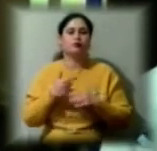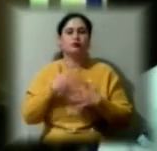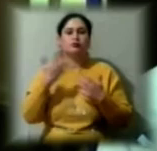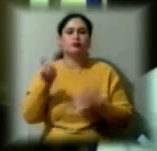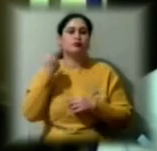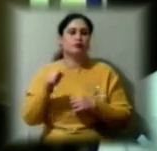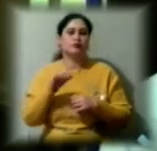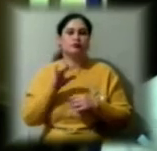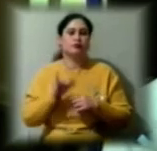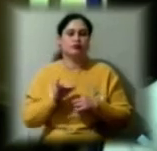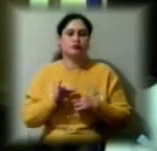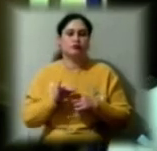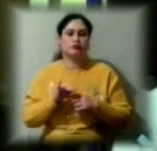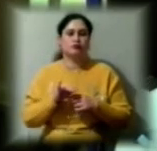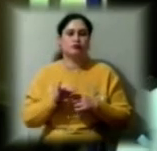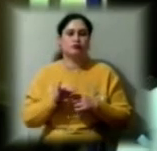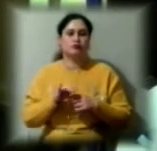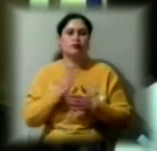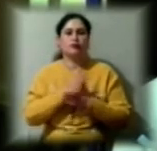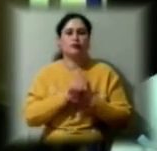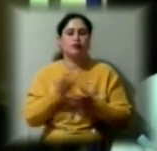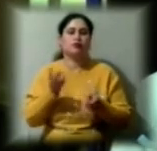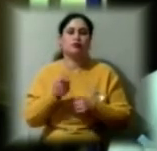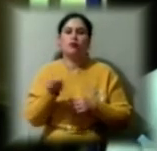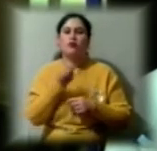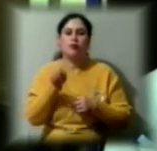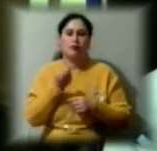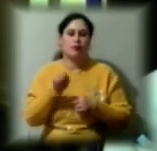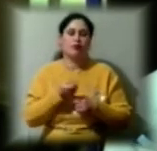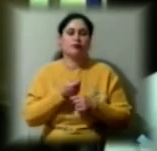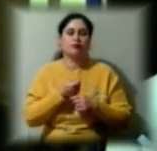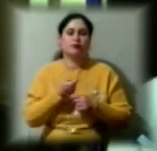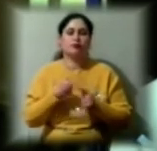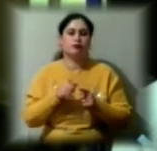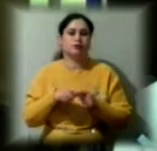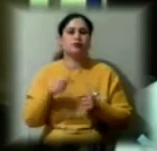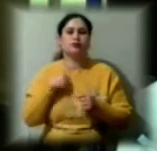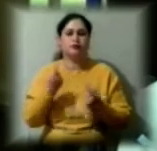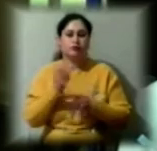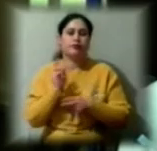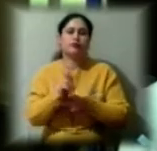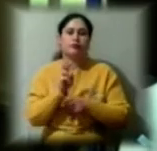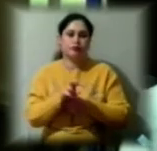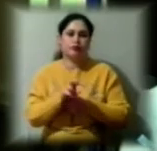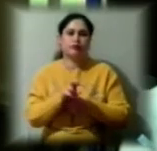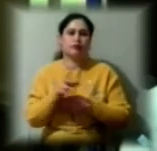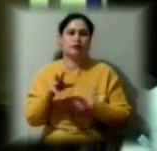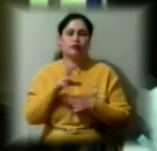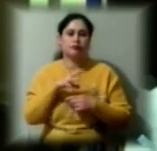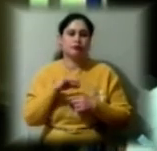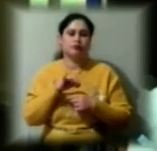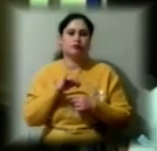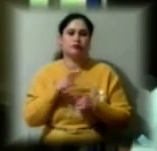ветеранів залишилися так багато. Тому, звичайно, ми до них приходимо, ми їх